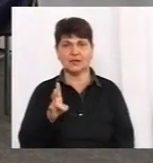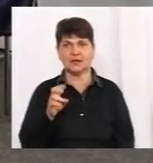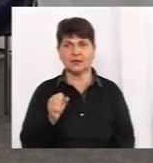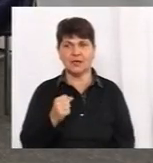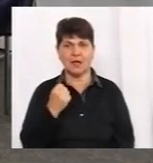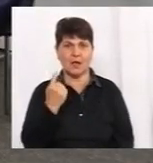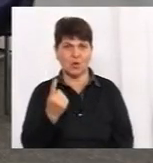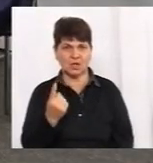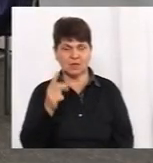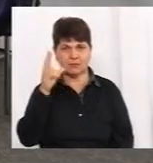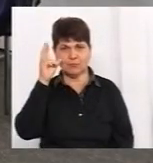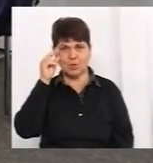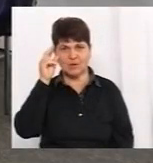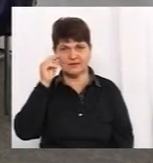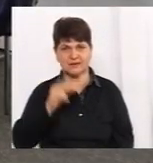один показник.